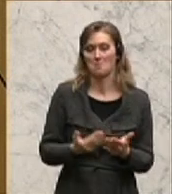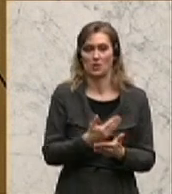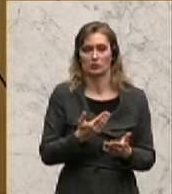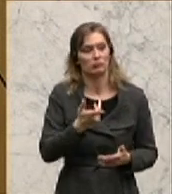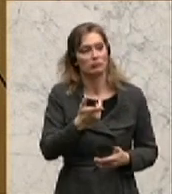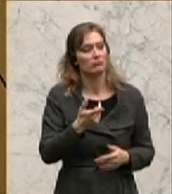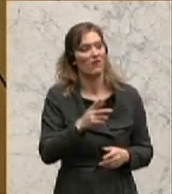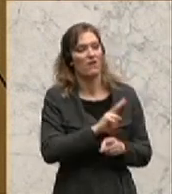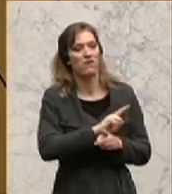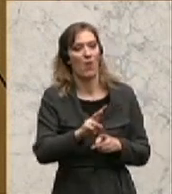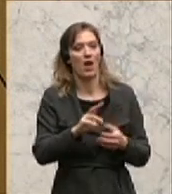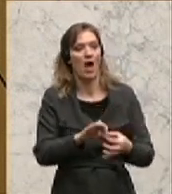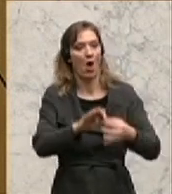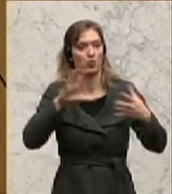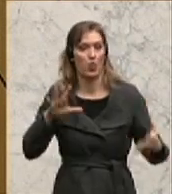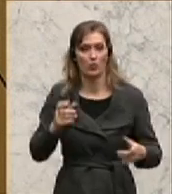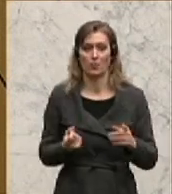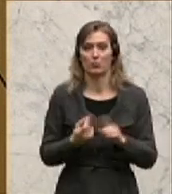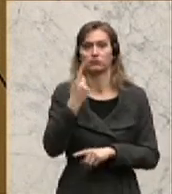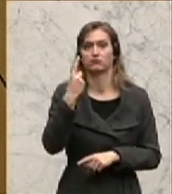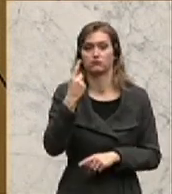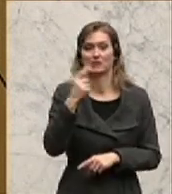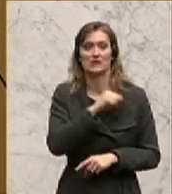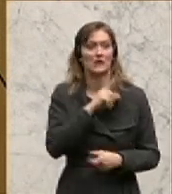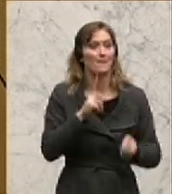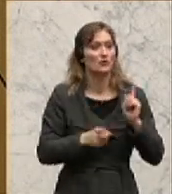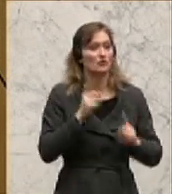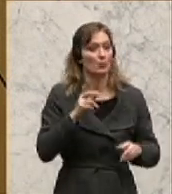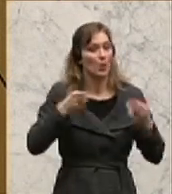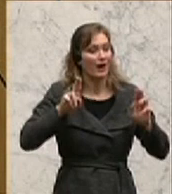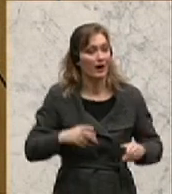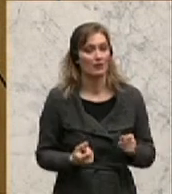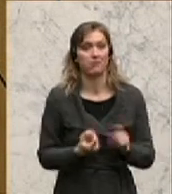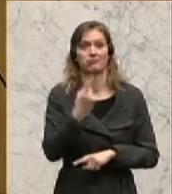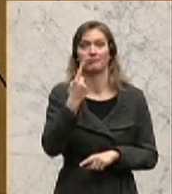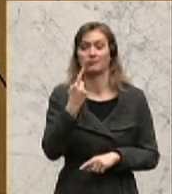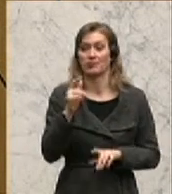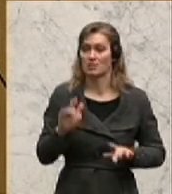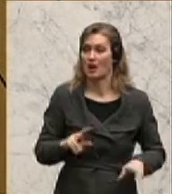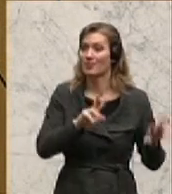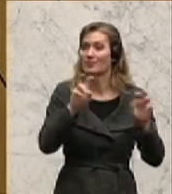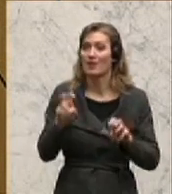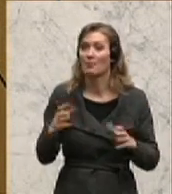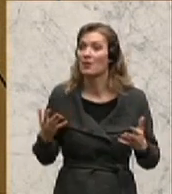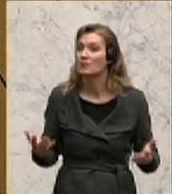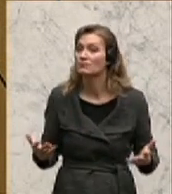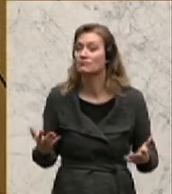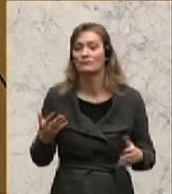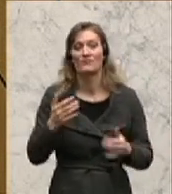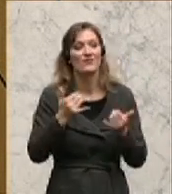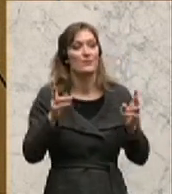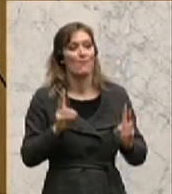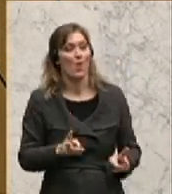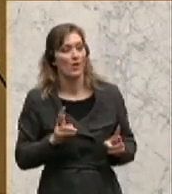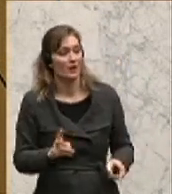Vollautonomie aufgetaucht. Da sind Fragen zum Thema der Selbstbestimmungsrechts aufgetaucht. Da sind Fragen aufgetaucht, wie kann